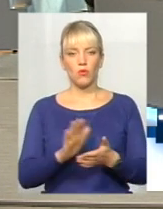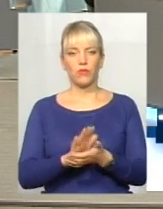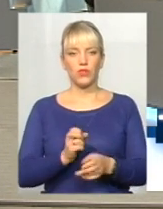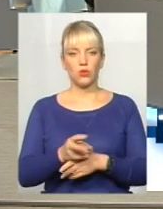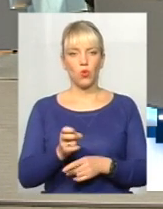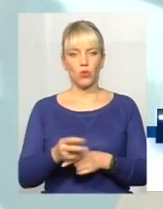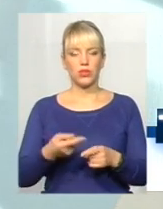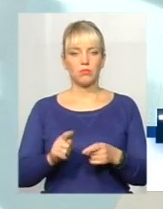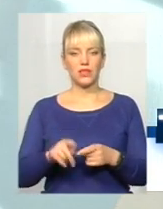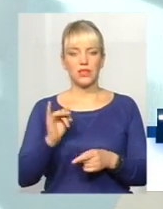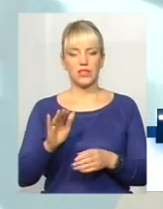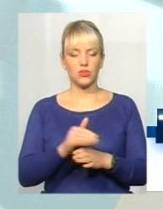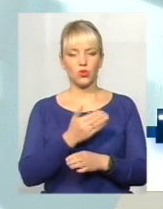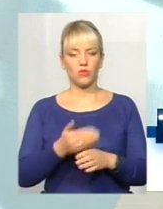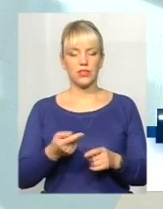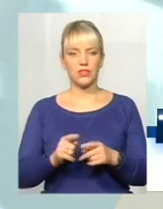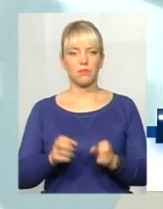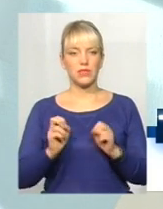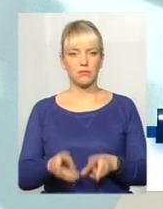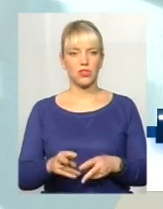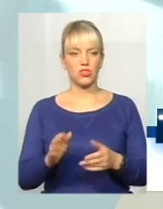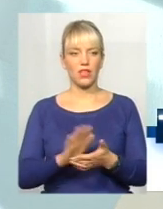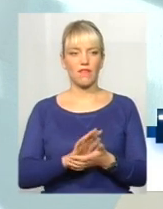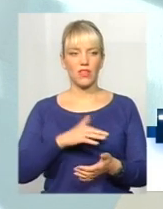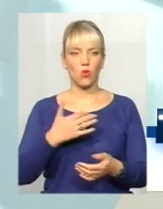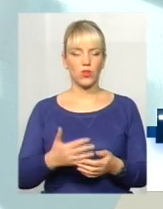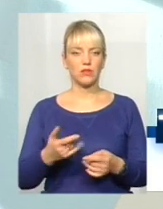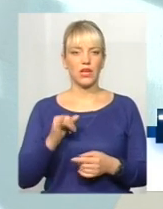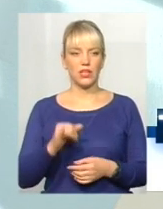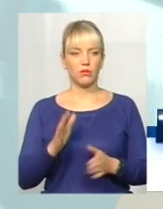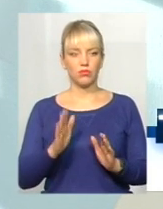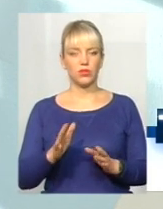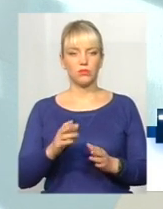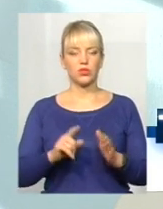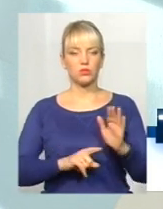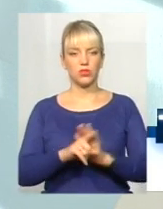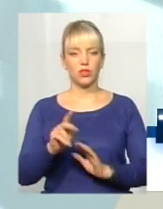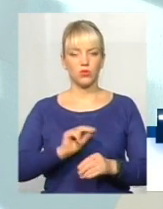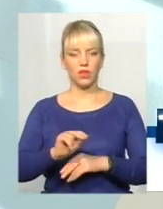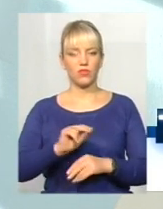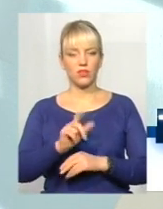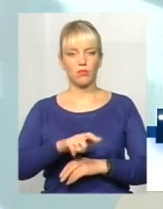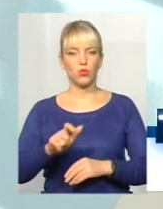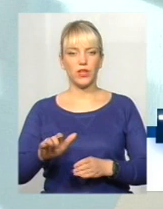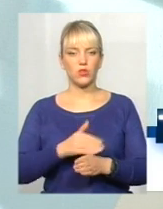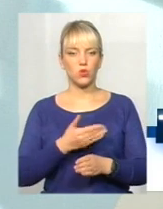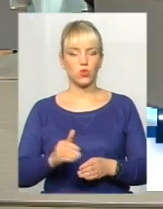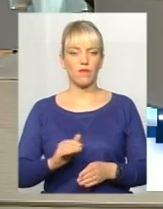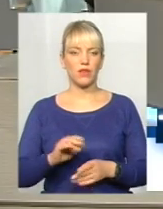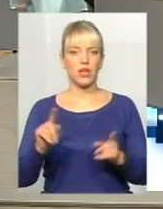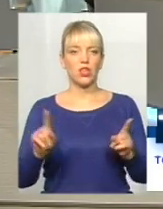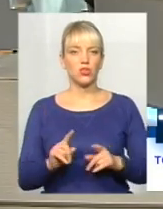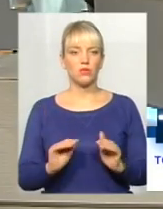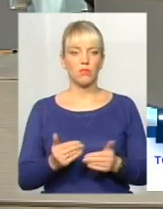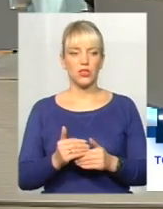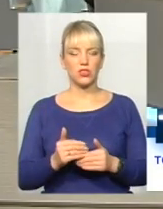сортування цих небезпечних відходів. І будемо спочатку навчати людей сортувати, щоб